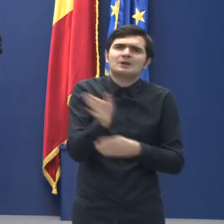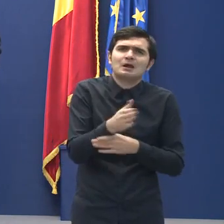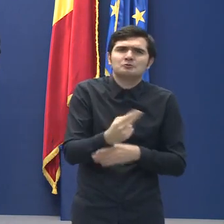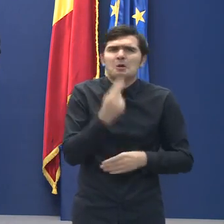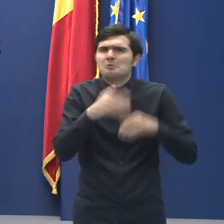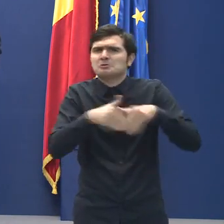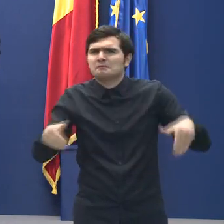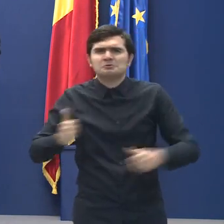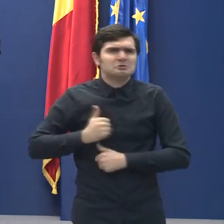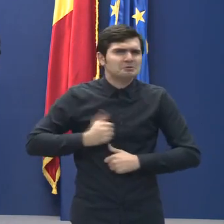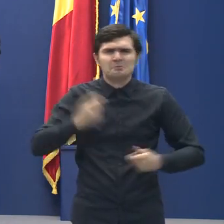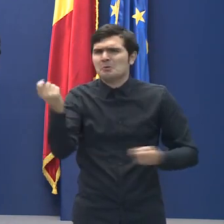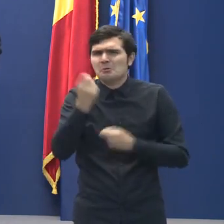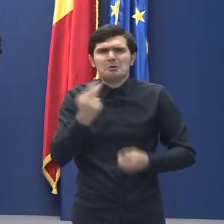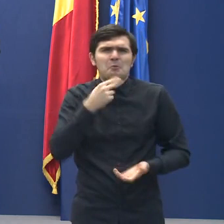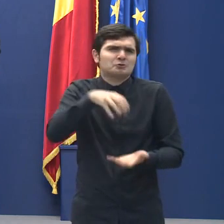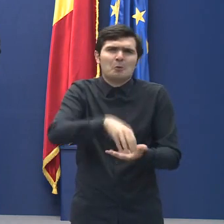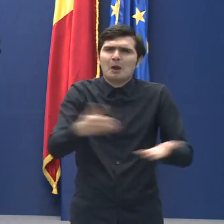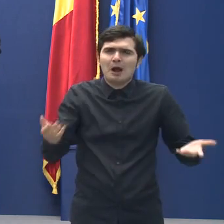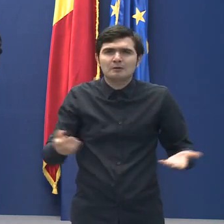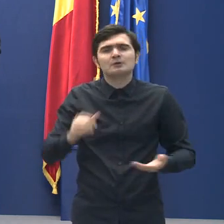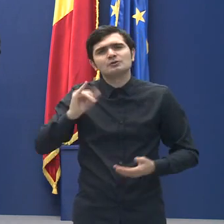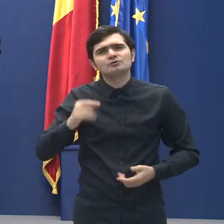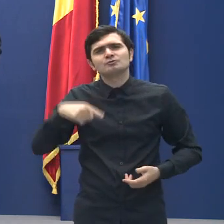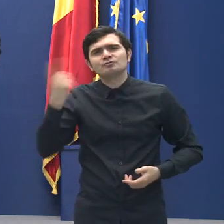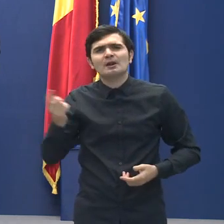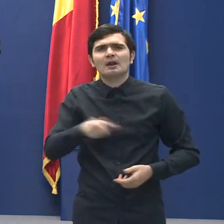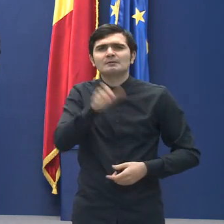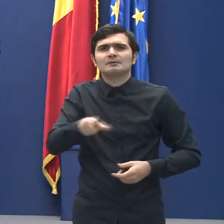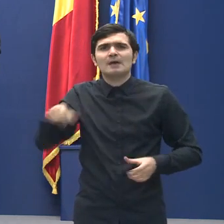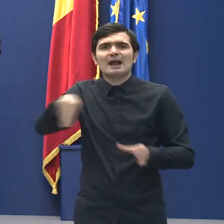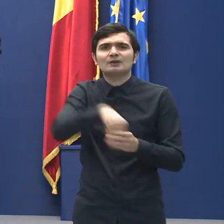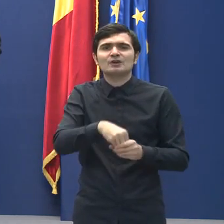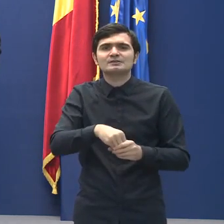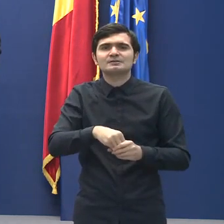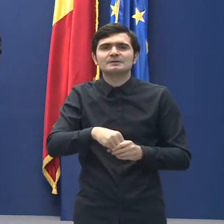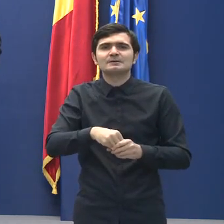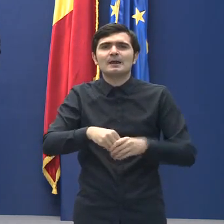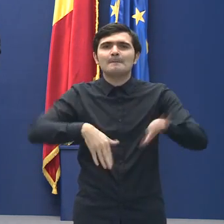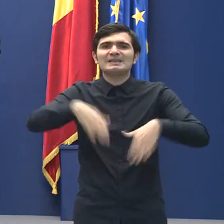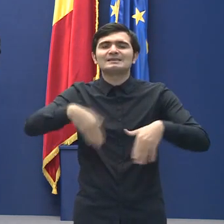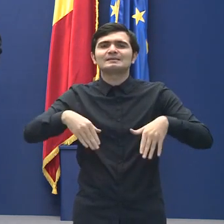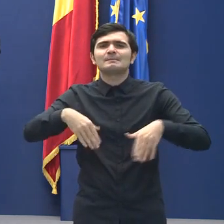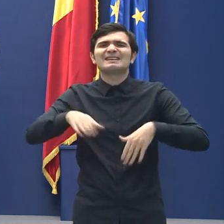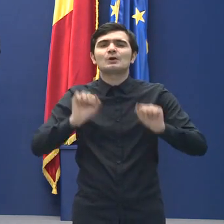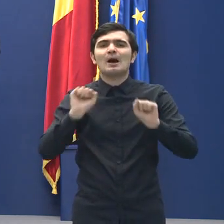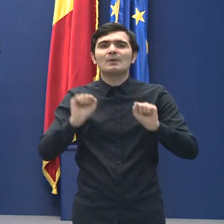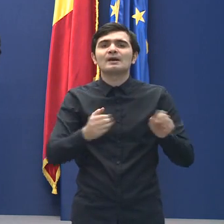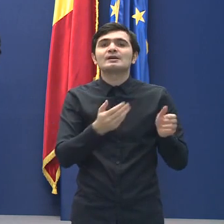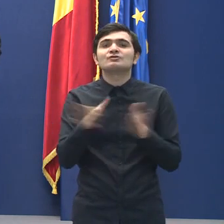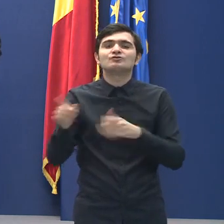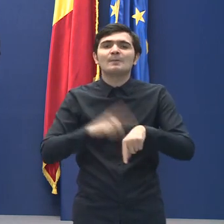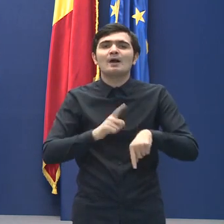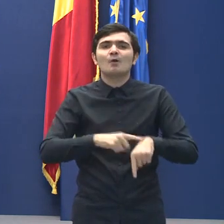Frontieră, Jandarmeria, Pompierii, Poliția Locală, cât și cadrele Ministerului Apărării Naționale, începând cu ora 20.